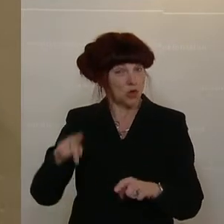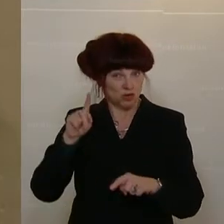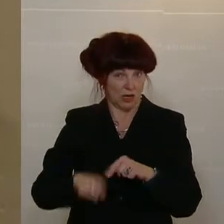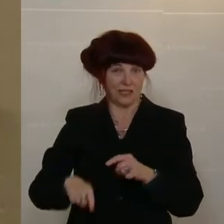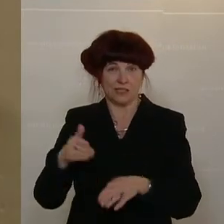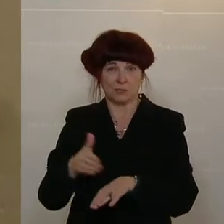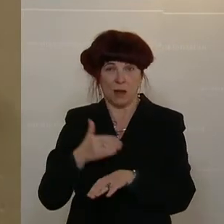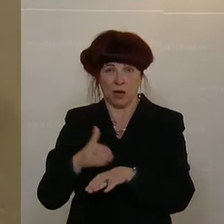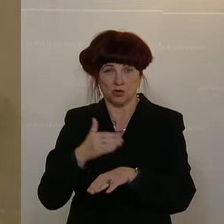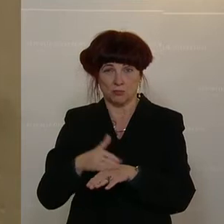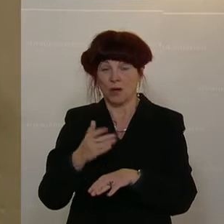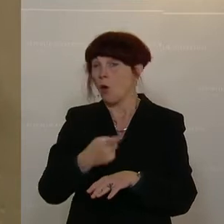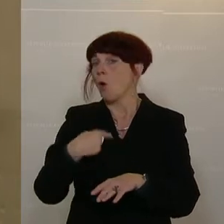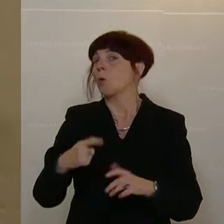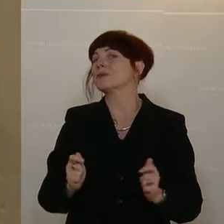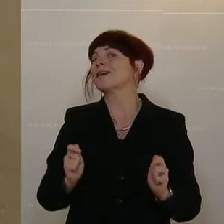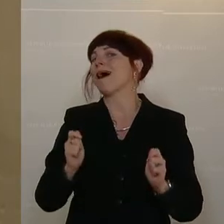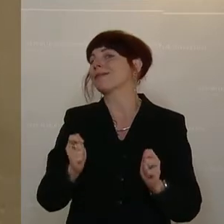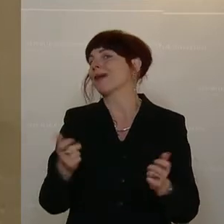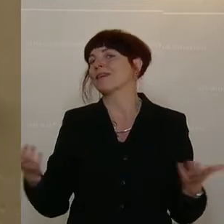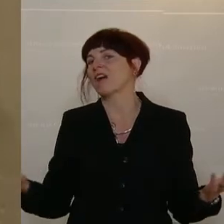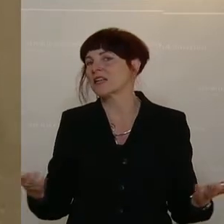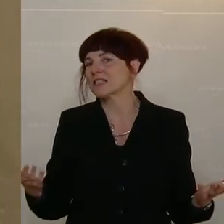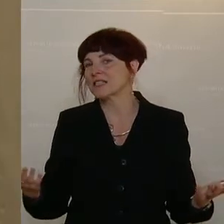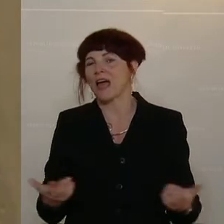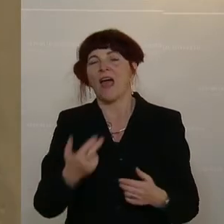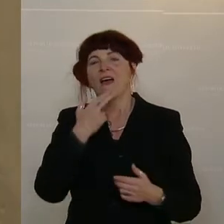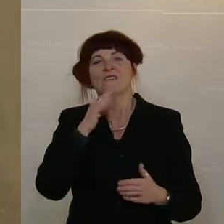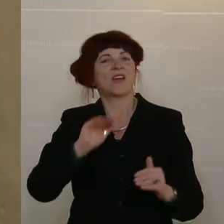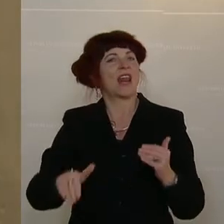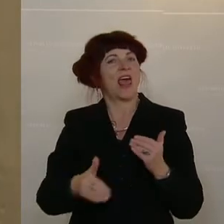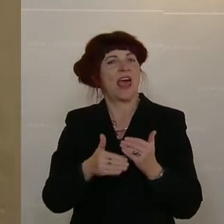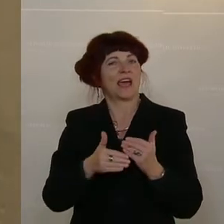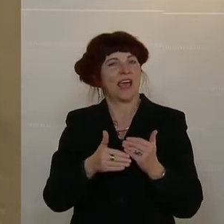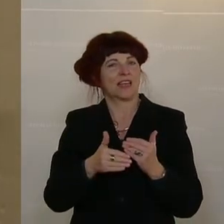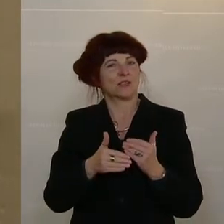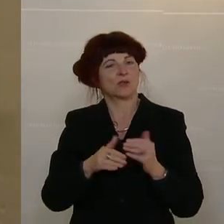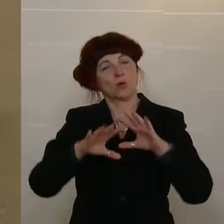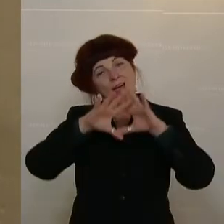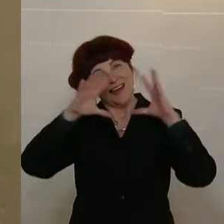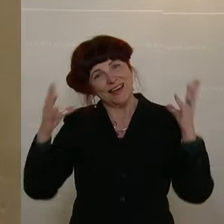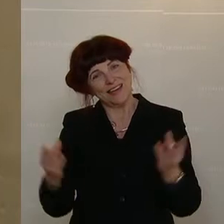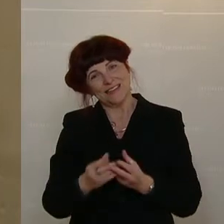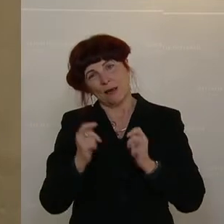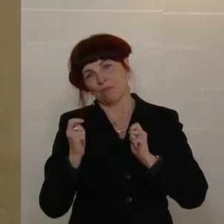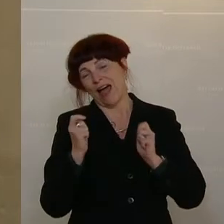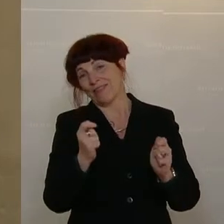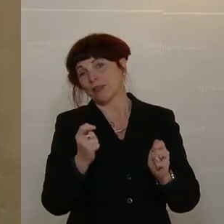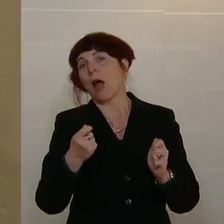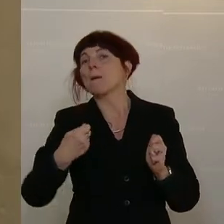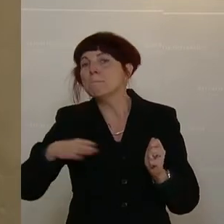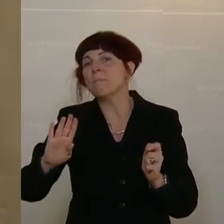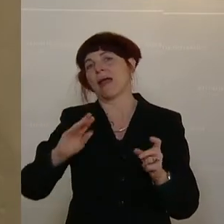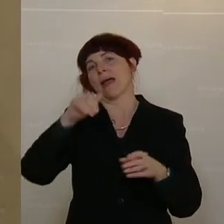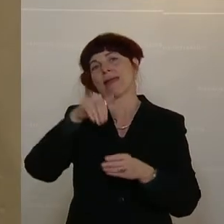Und jetzt komme ich zu unserem Antrag. Wir wollen nämlich eine Ergänzung zu dem Gesamtantrag und das weitergefasst haben,